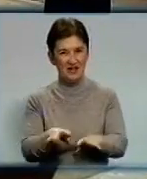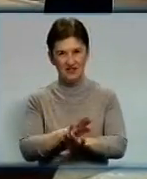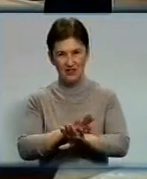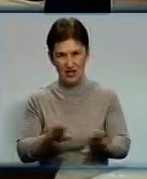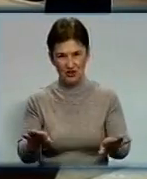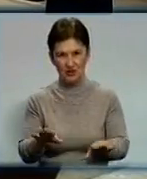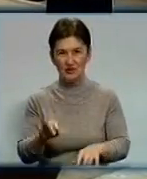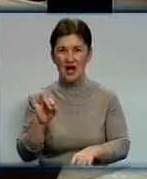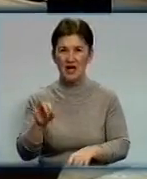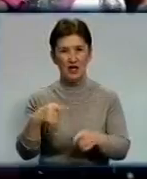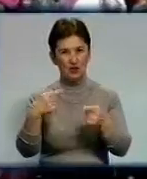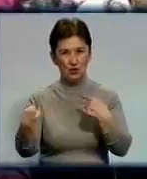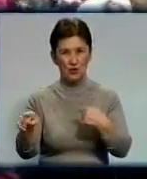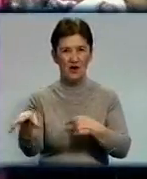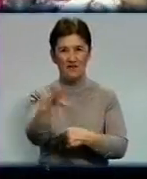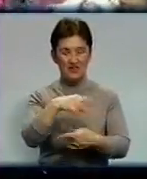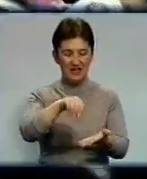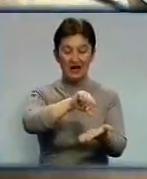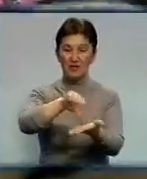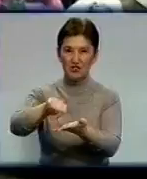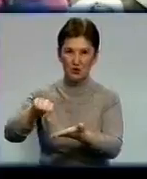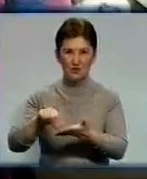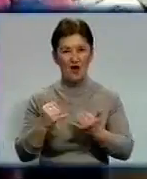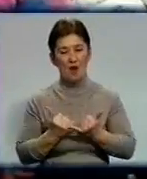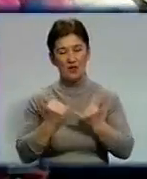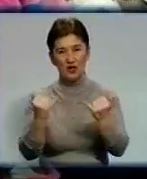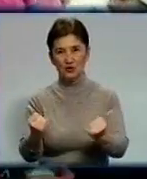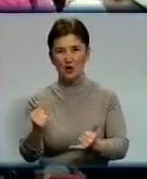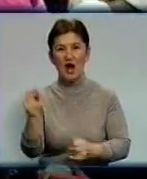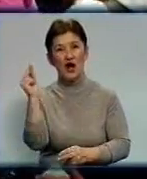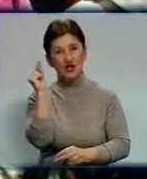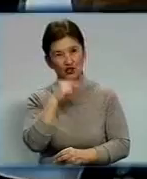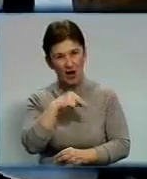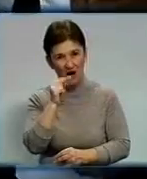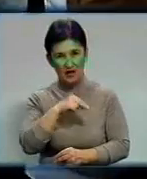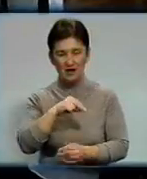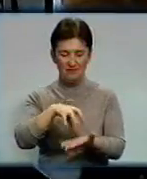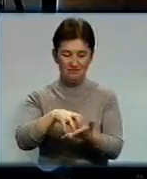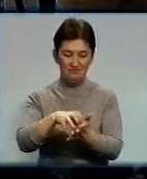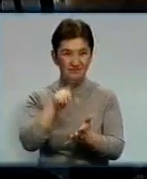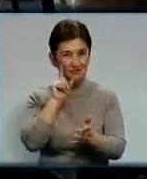Пасоприображенського собору. Усіх присутніх тут пригощали чаєм, солодощами і вітали колядками.